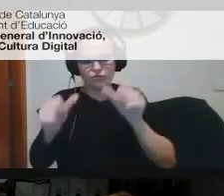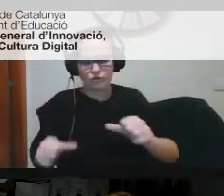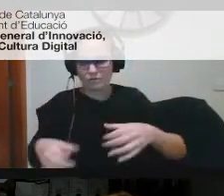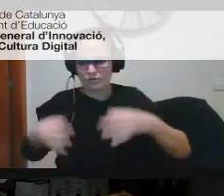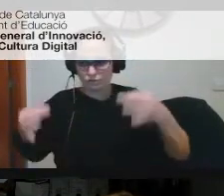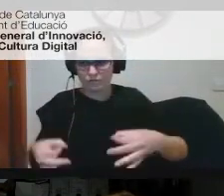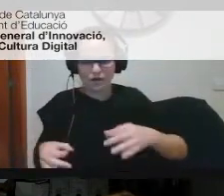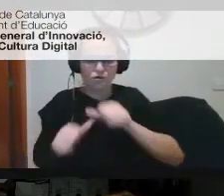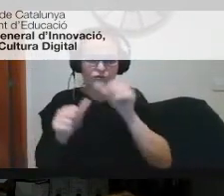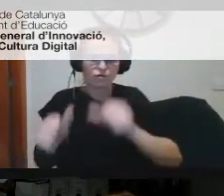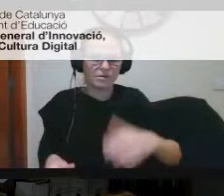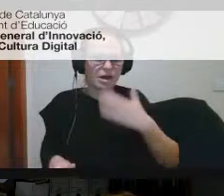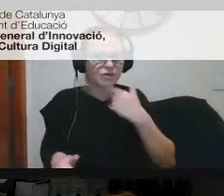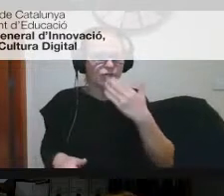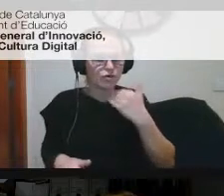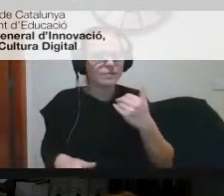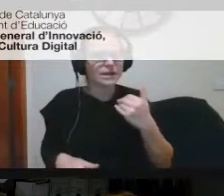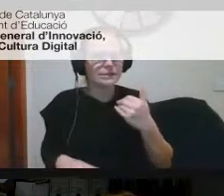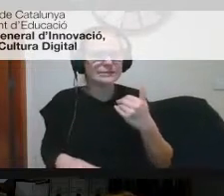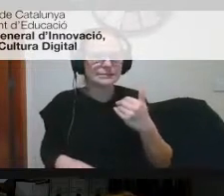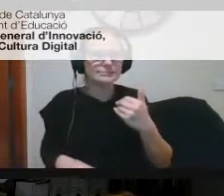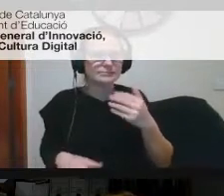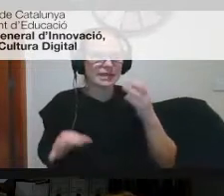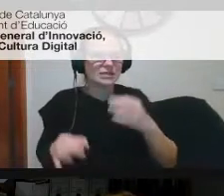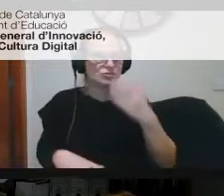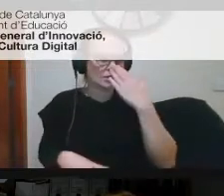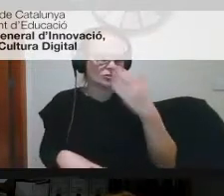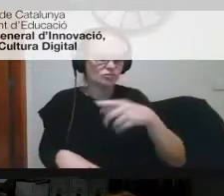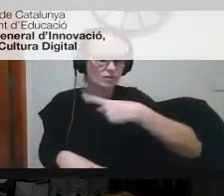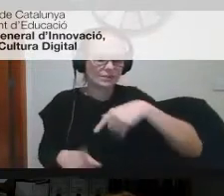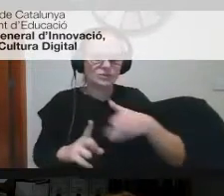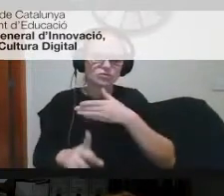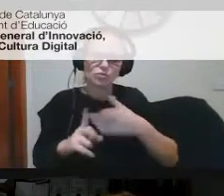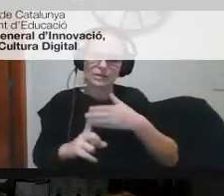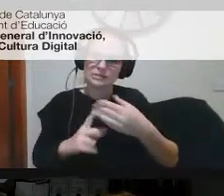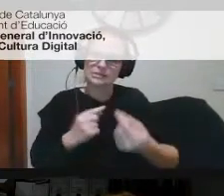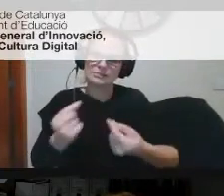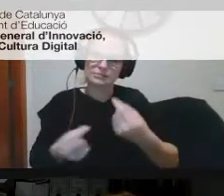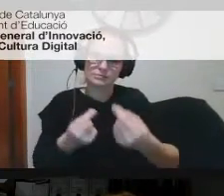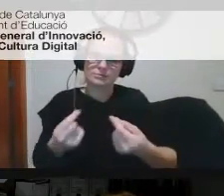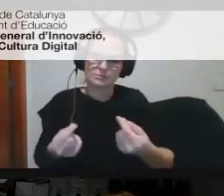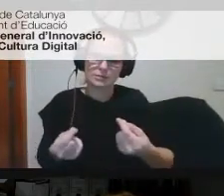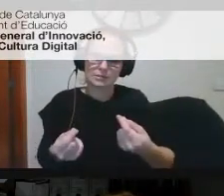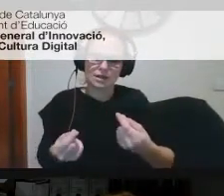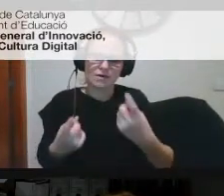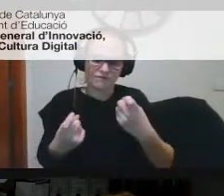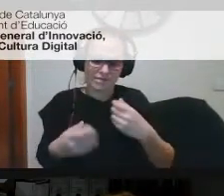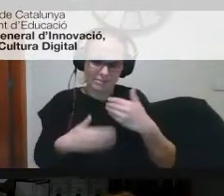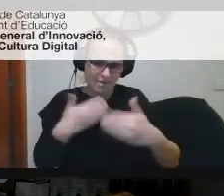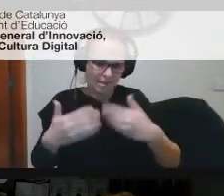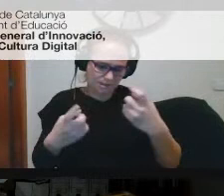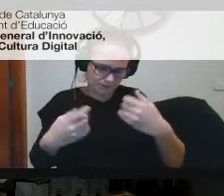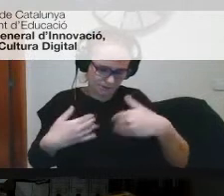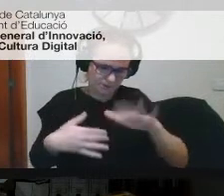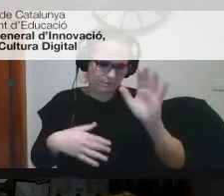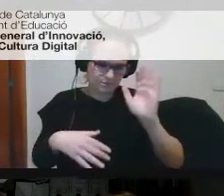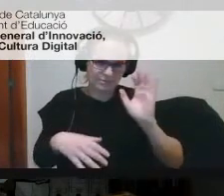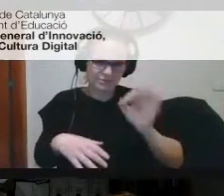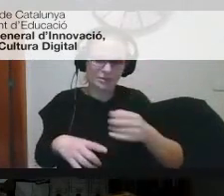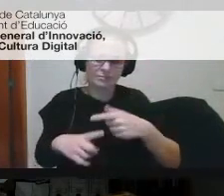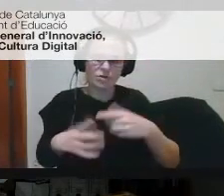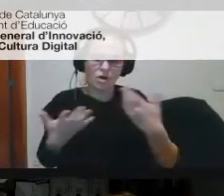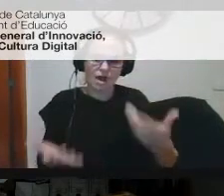informal és una actitud que hem anat corregint potser tenim encara molt recorregut però sí que ara